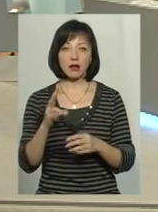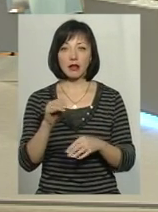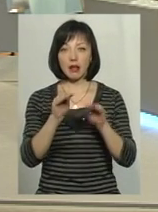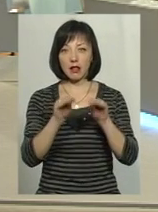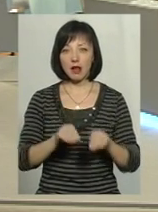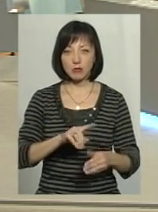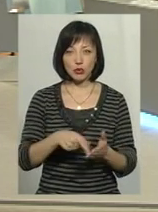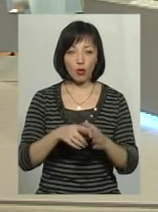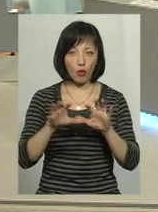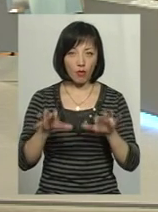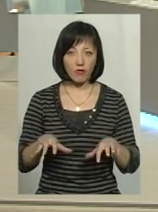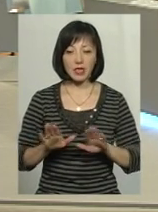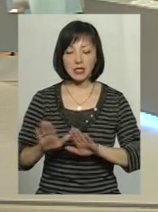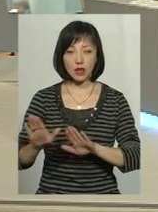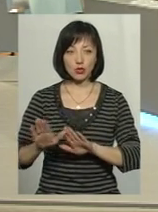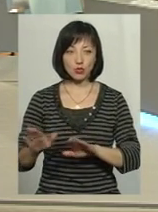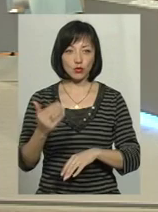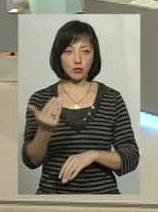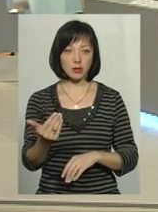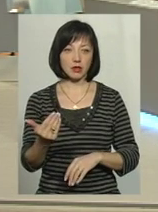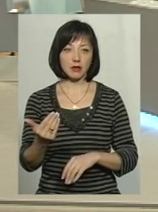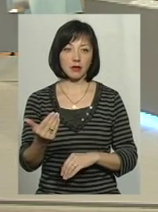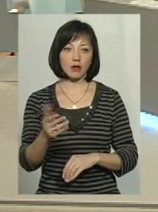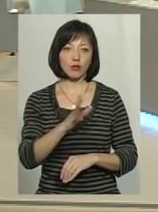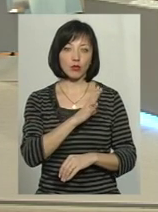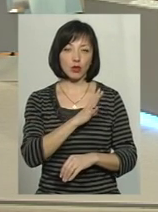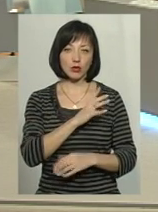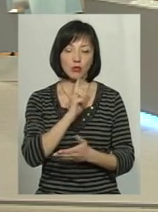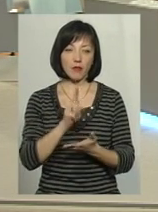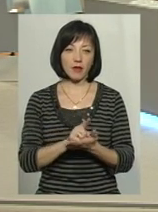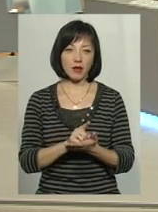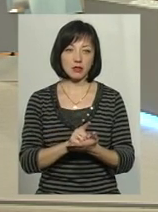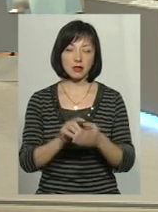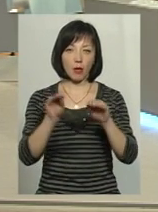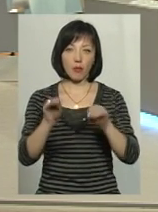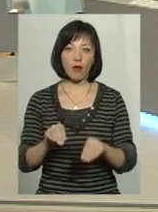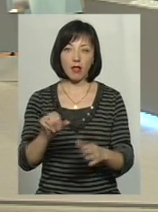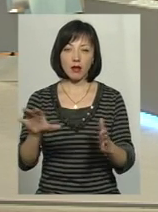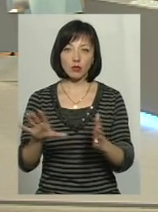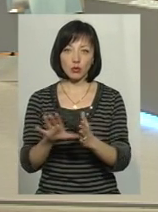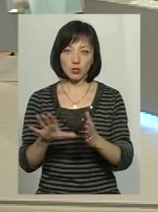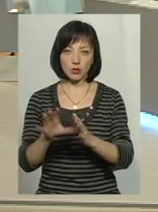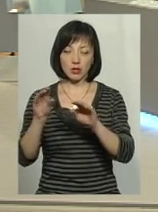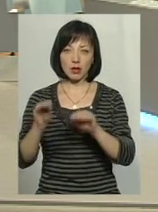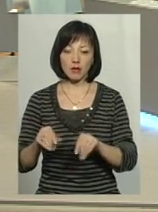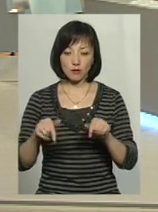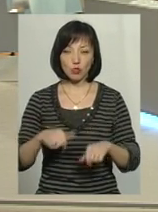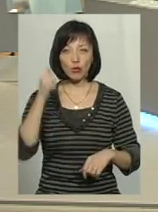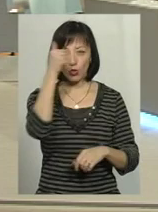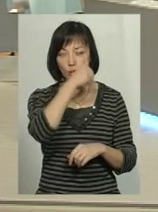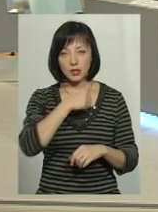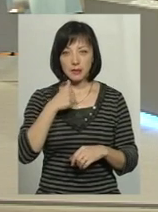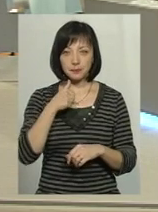міського голови і заступників, тому що вони були зобов'язані заповнити електронну декларацію в цьому році.